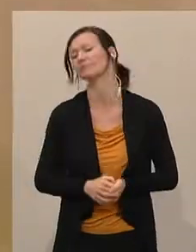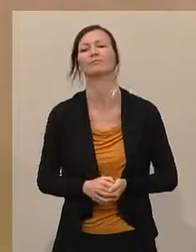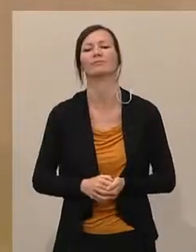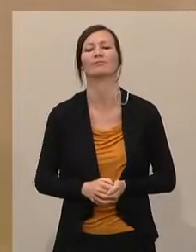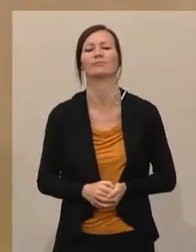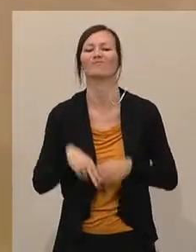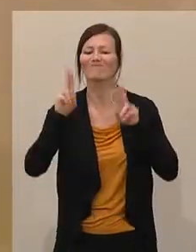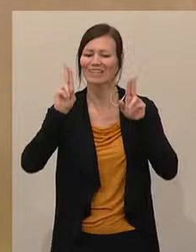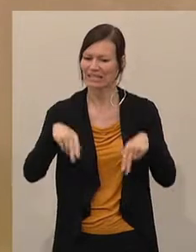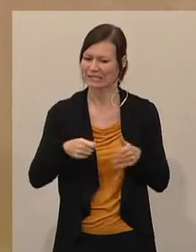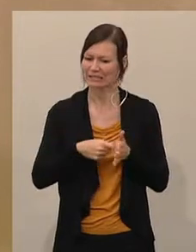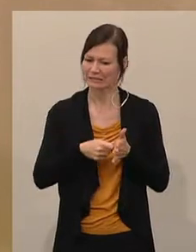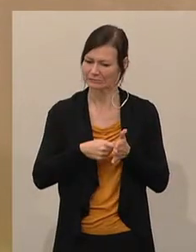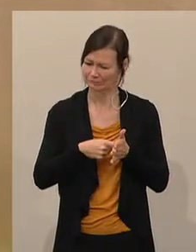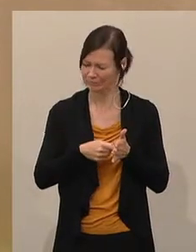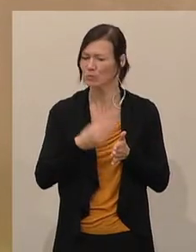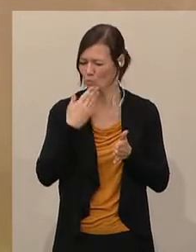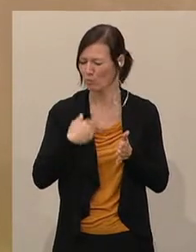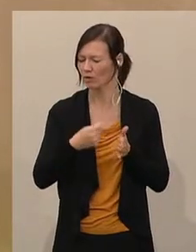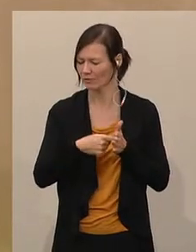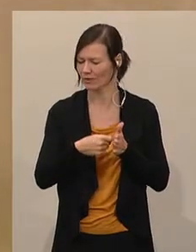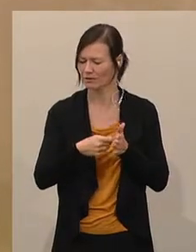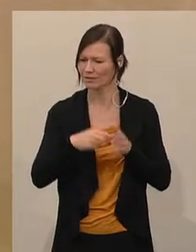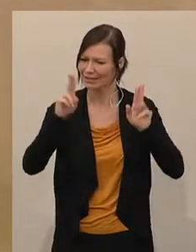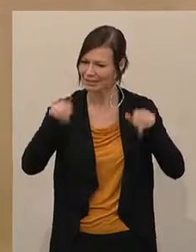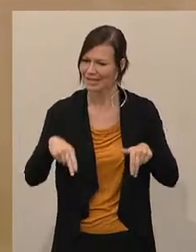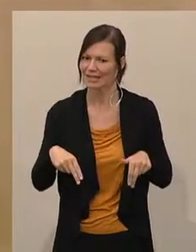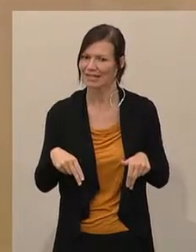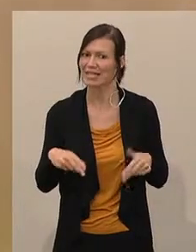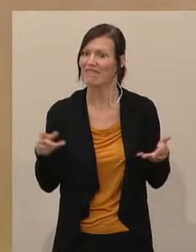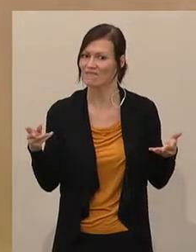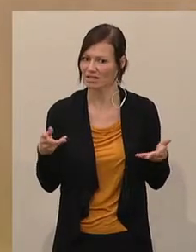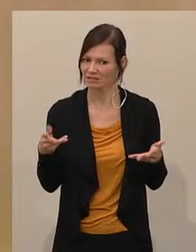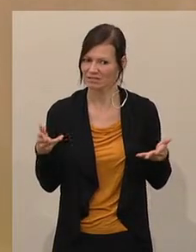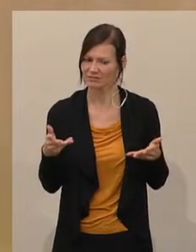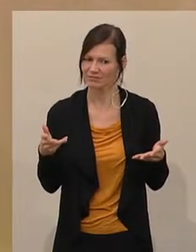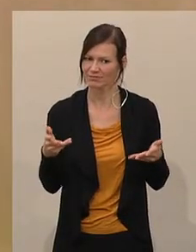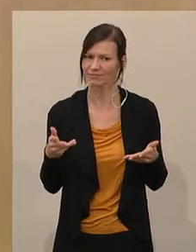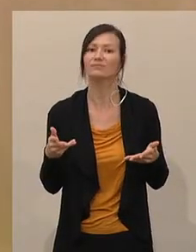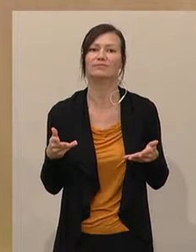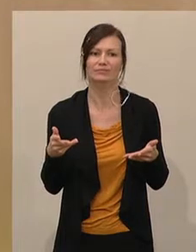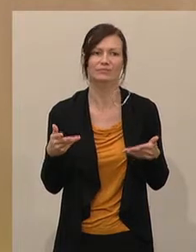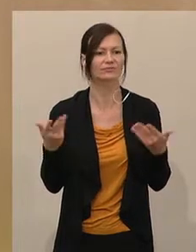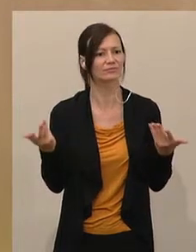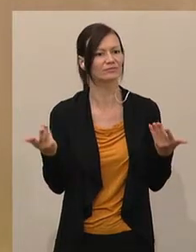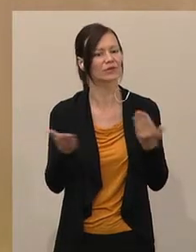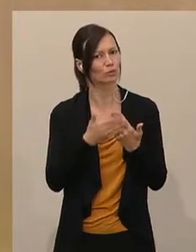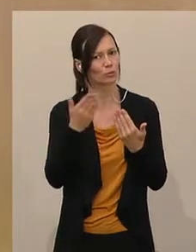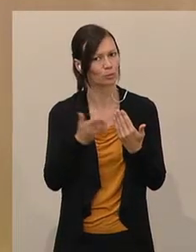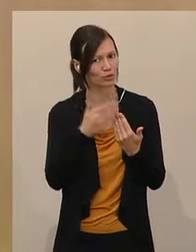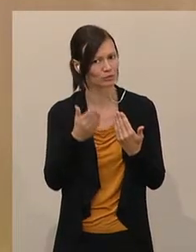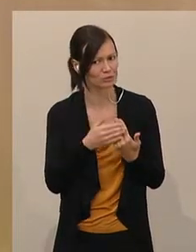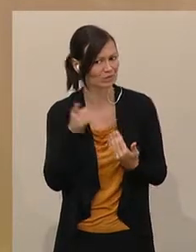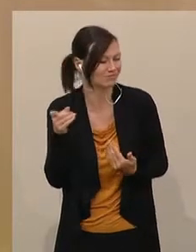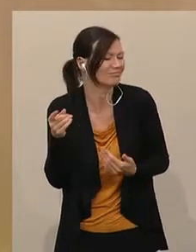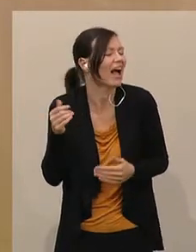richtig ist viel mehr. Ich berichtige mit den Worten, richtig ist viel mehr, dass zum Beispiel des einen